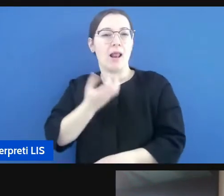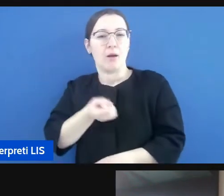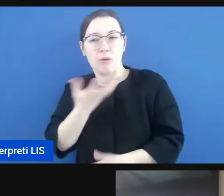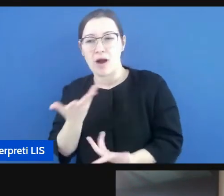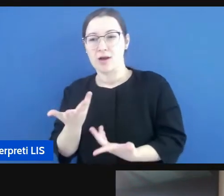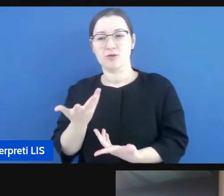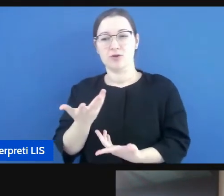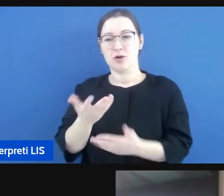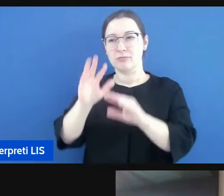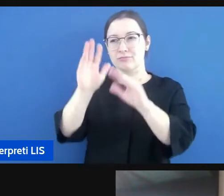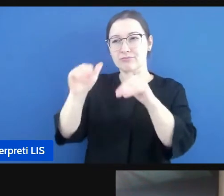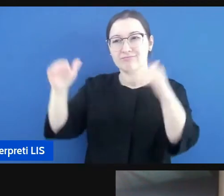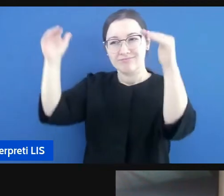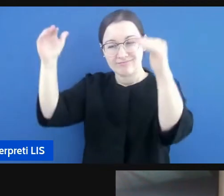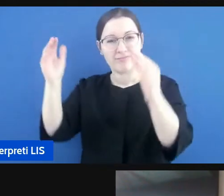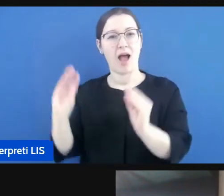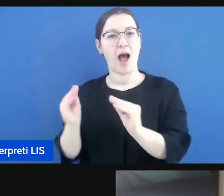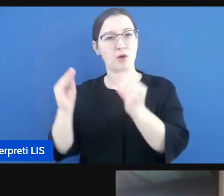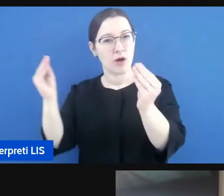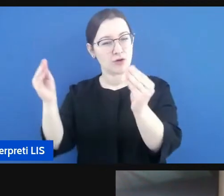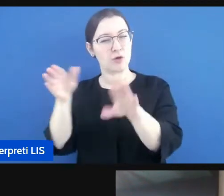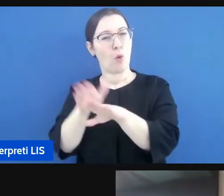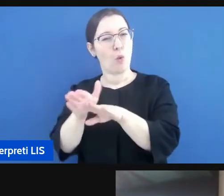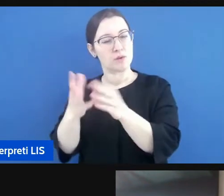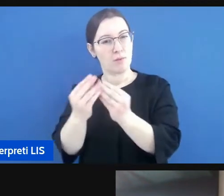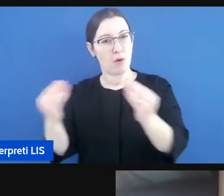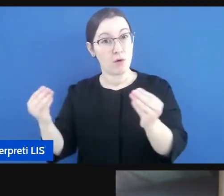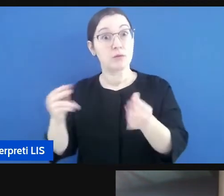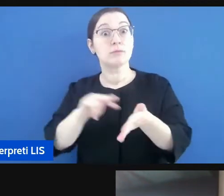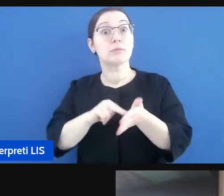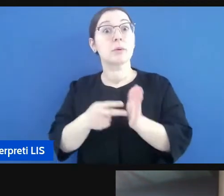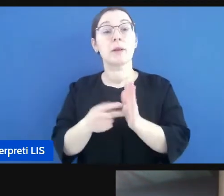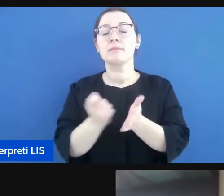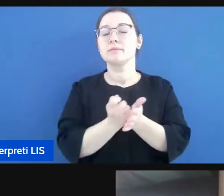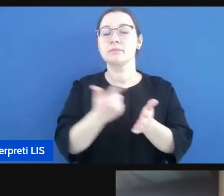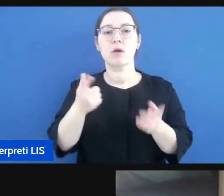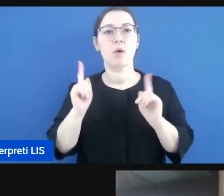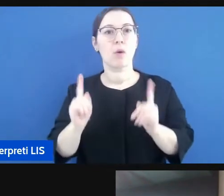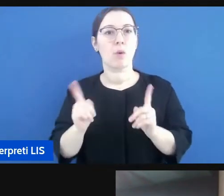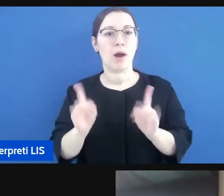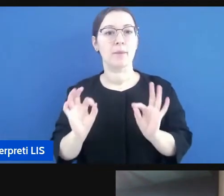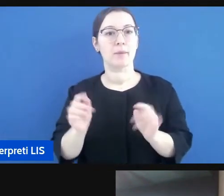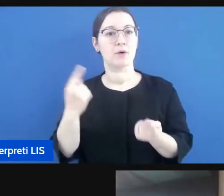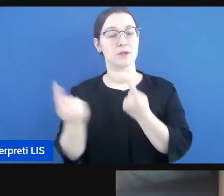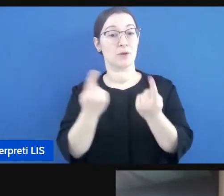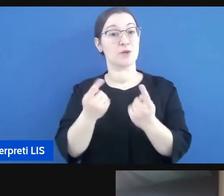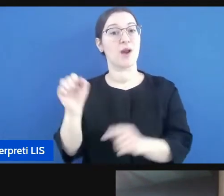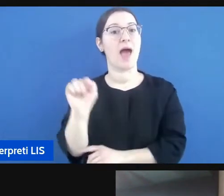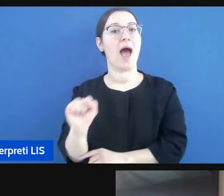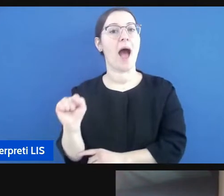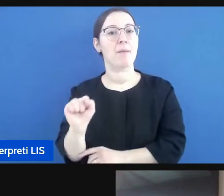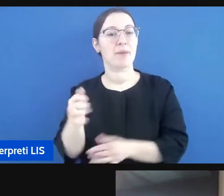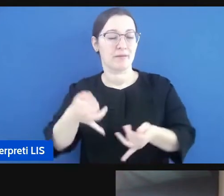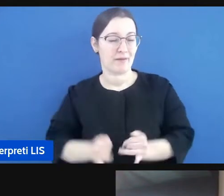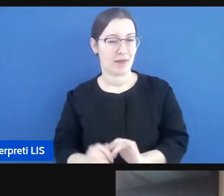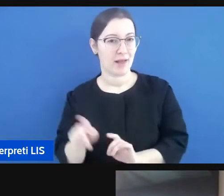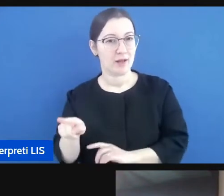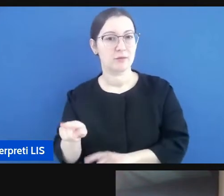e le problematiche principali nel caso di Abram presumo un bambino